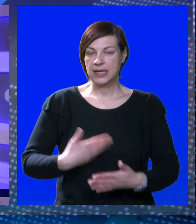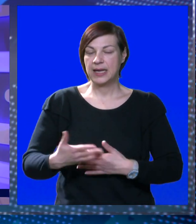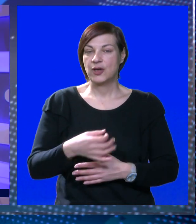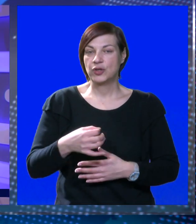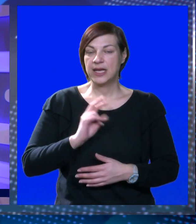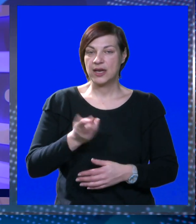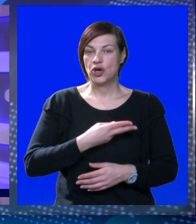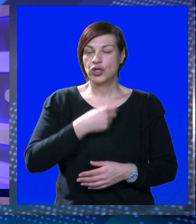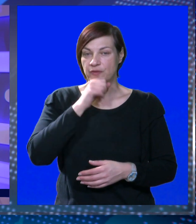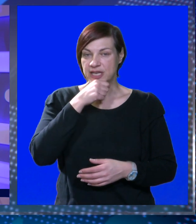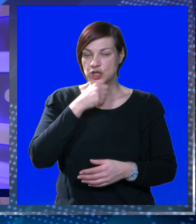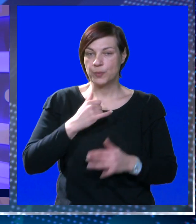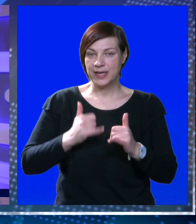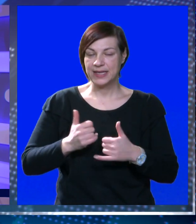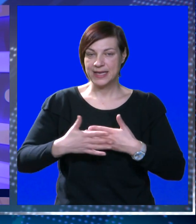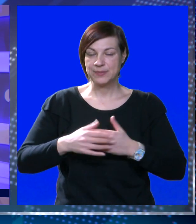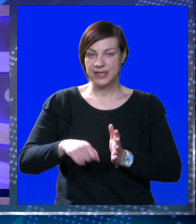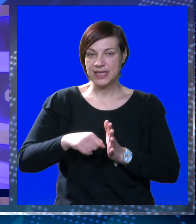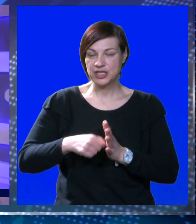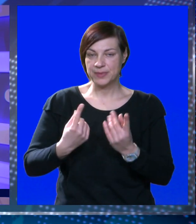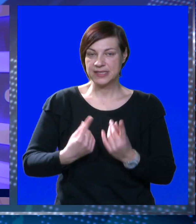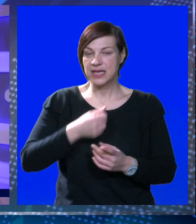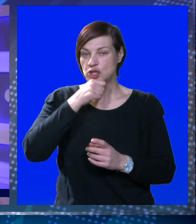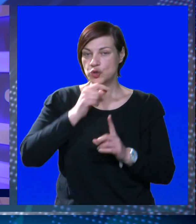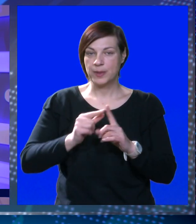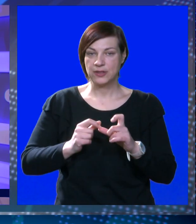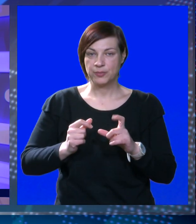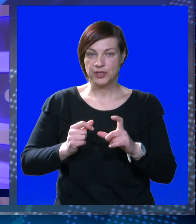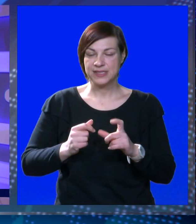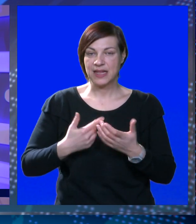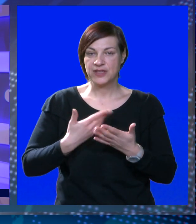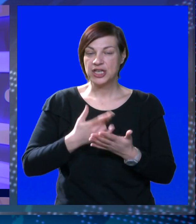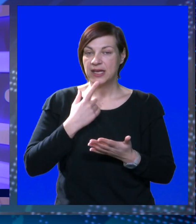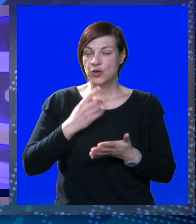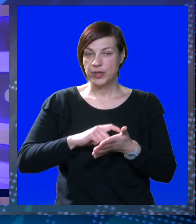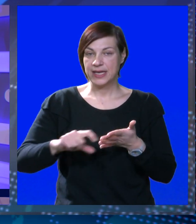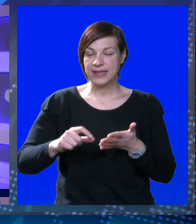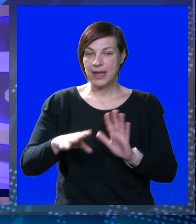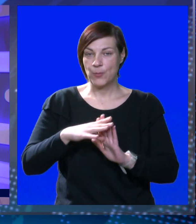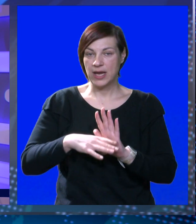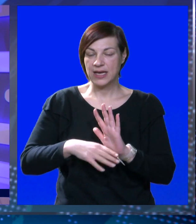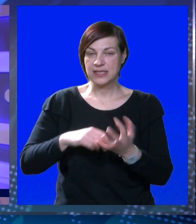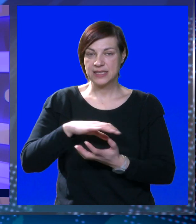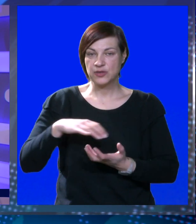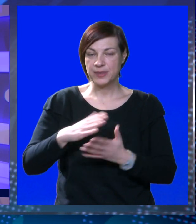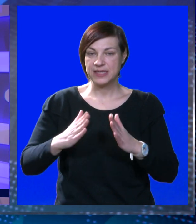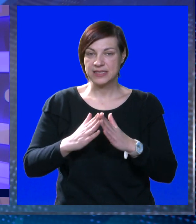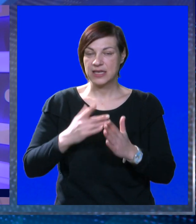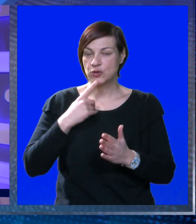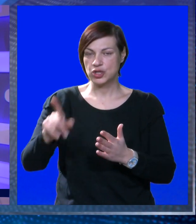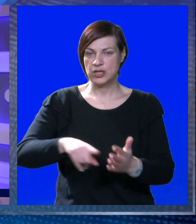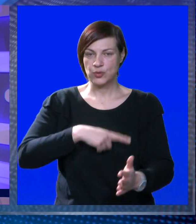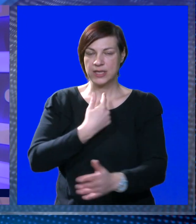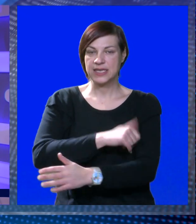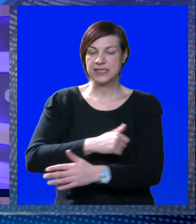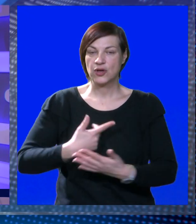Nakon generalnog odgovara iz Županije, danas je pred naše kamere stao Župan Nikola Dobroslavić, koji je na temu legalizacije obiteljske kuće